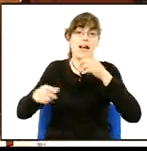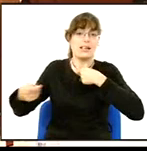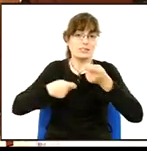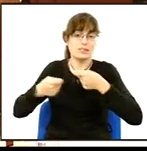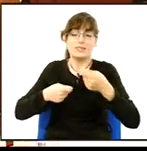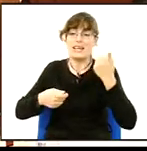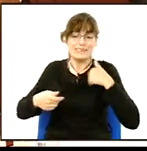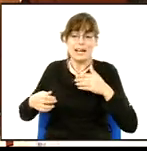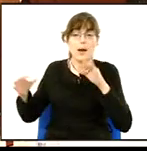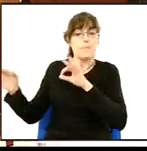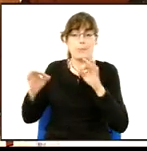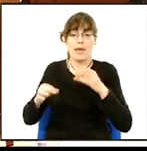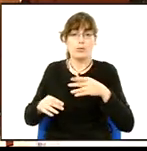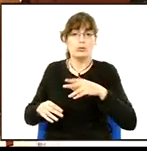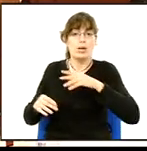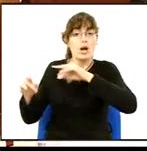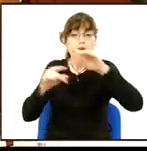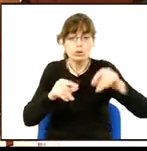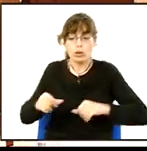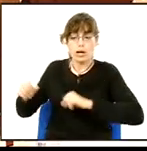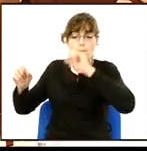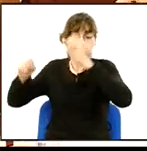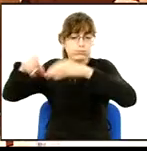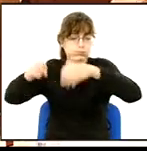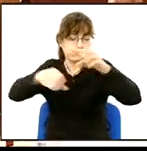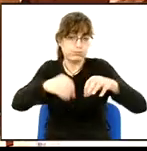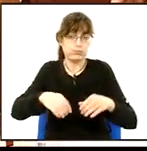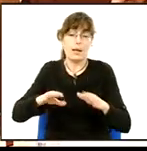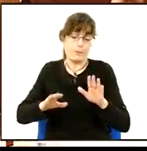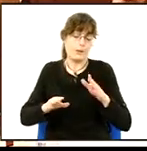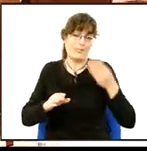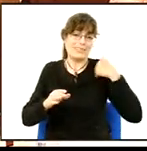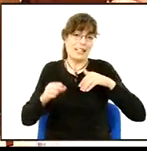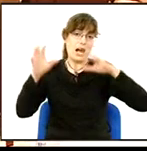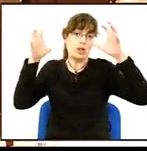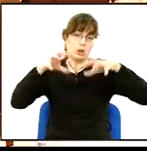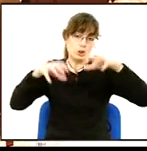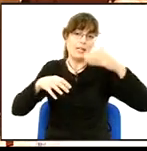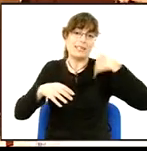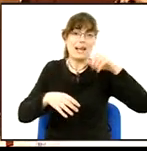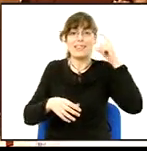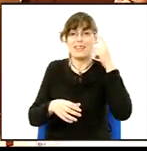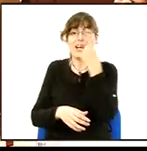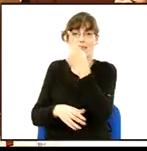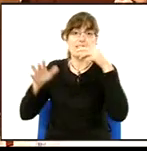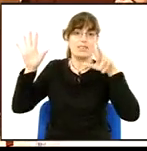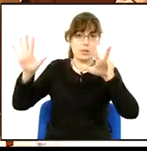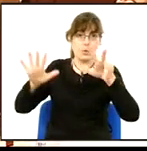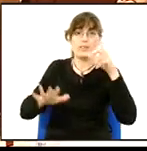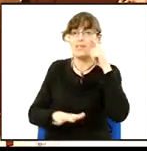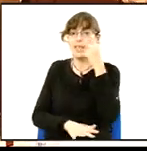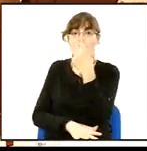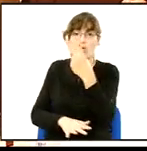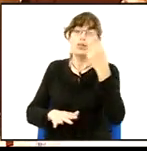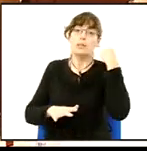pàrquings d'aquesta sorra i en aquell acte que més degut a la pluja ja hem hagut d'intervenir tres vegades, ja hem intervenir el dia 8, el dia 2, dia 8 i aquest